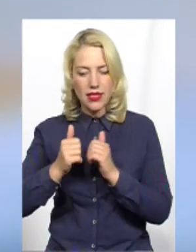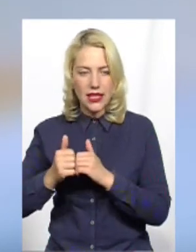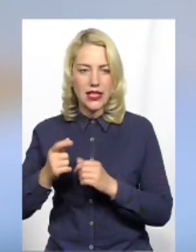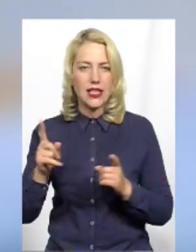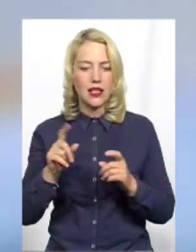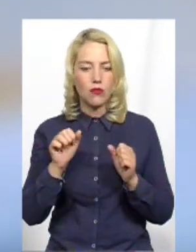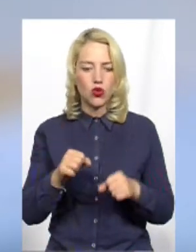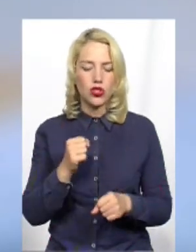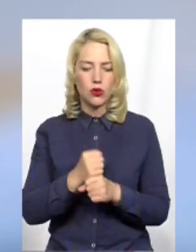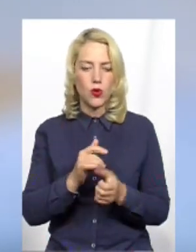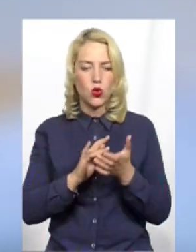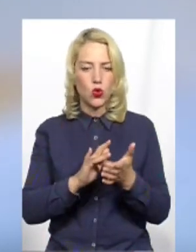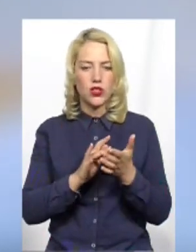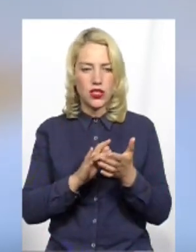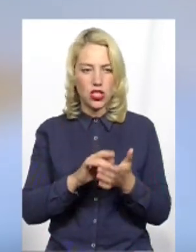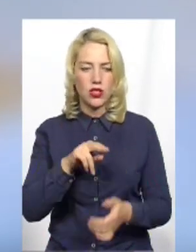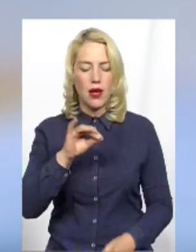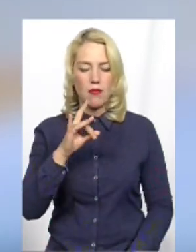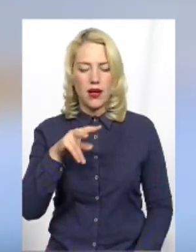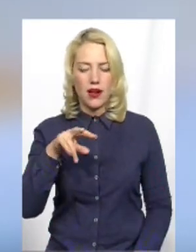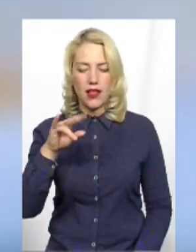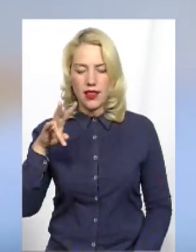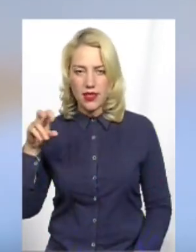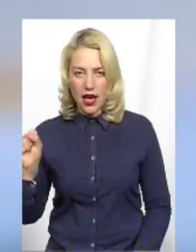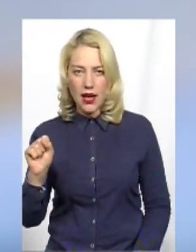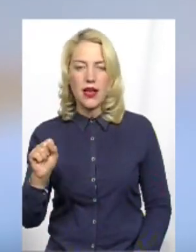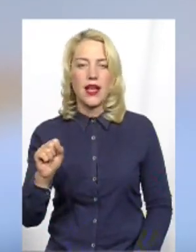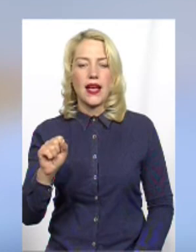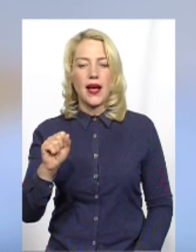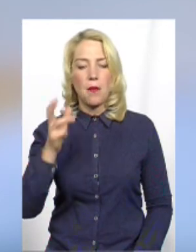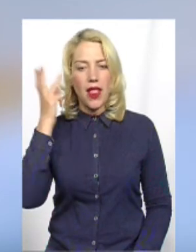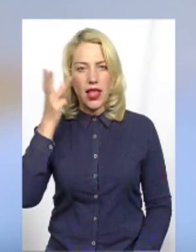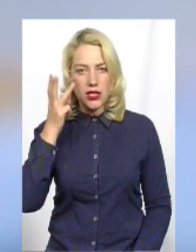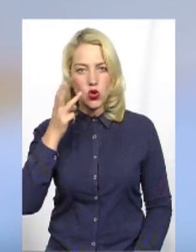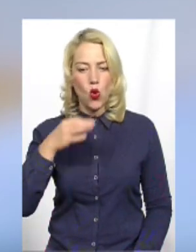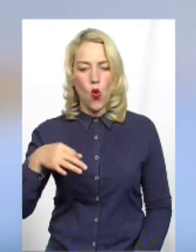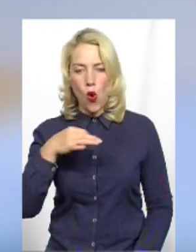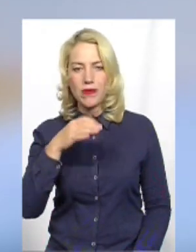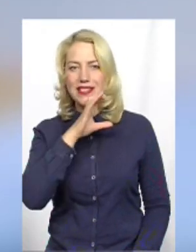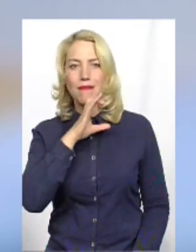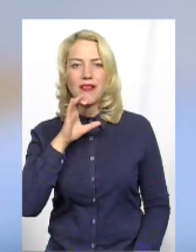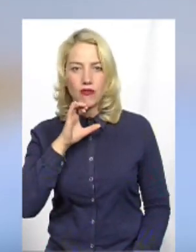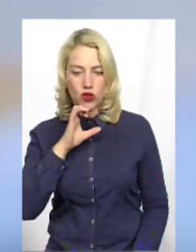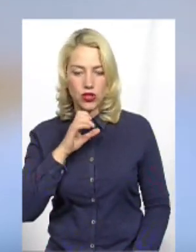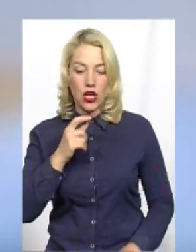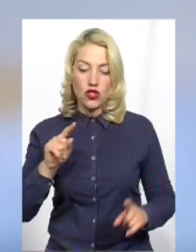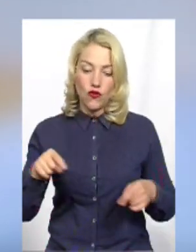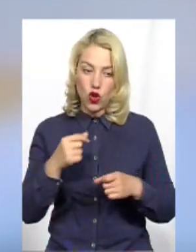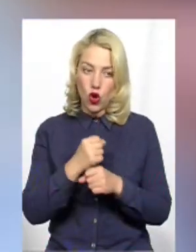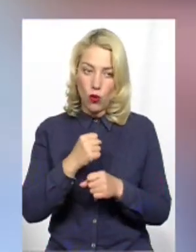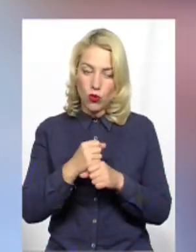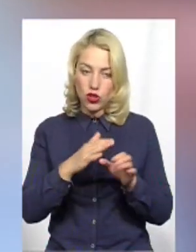туристичною прилиною півночі Хмельницької області Створити робочі місця, розвинути туризм і так далі